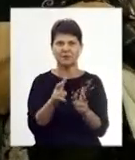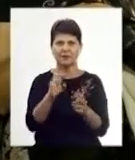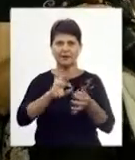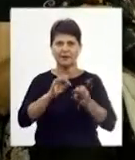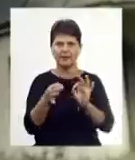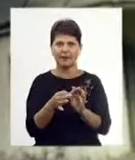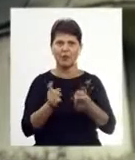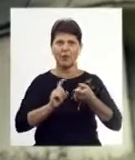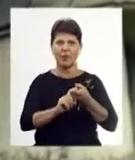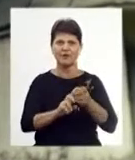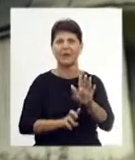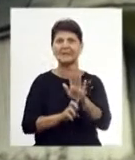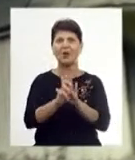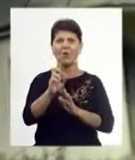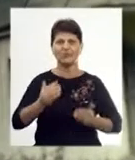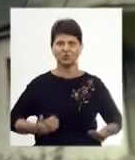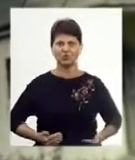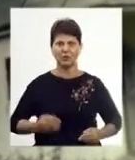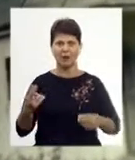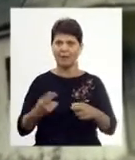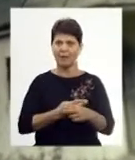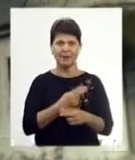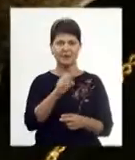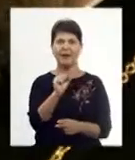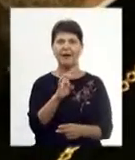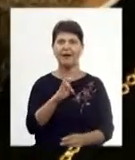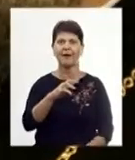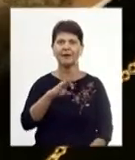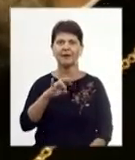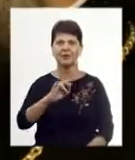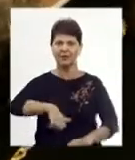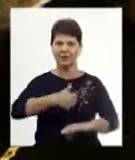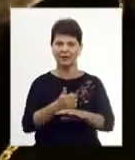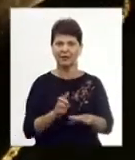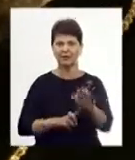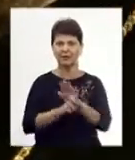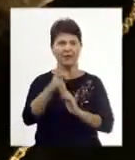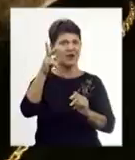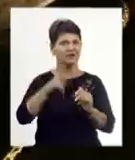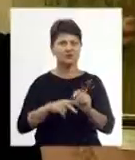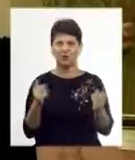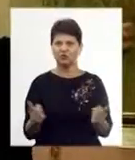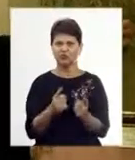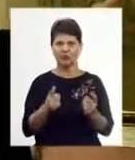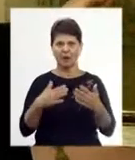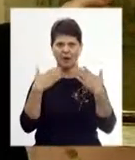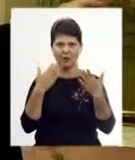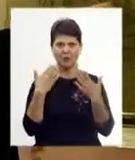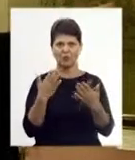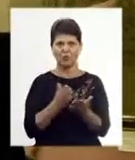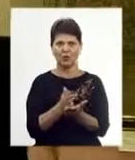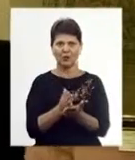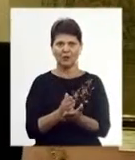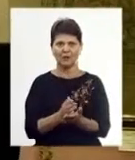деталей, пов'язаних із церковним життям. Без антимінцу, наголошує владика, не може бути звершена жодна літургія. Кожен